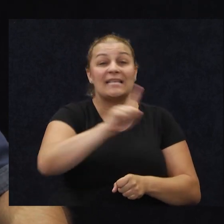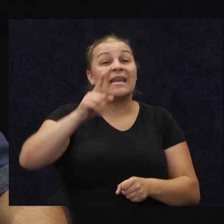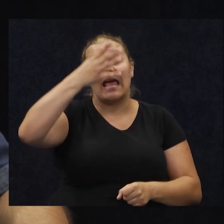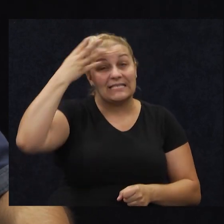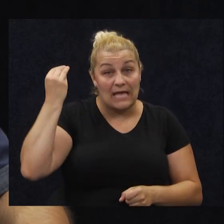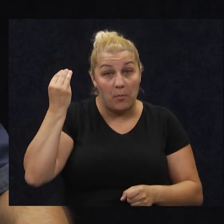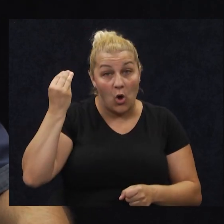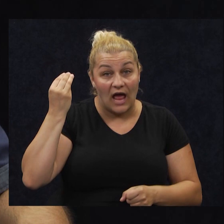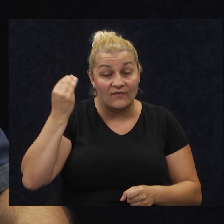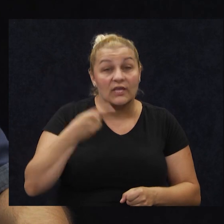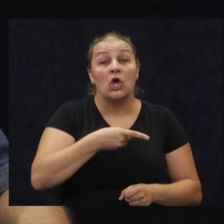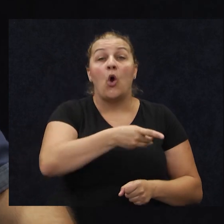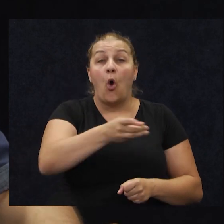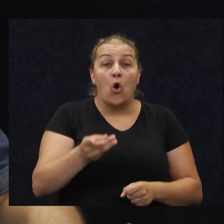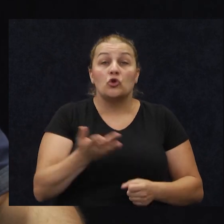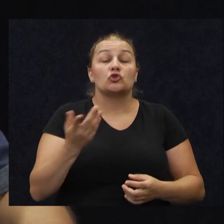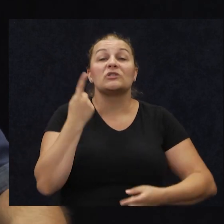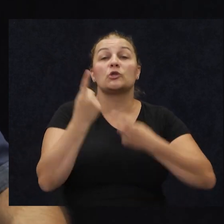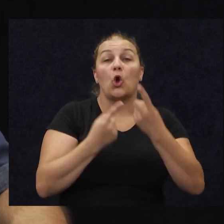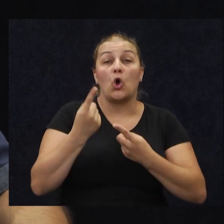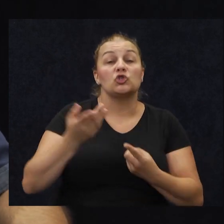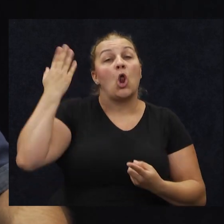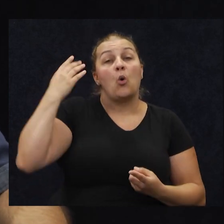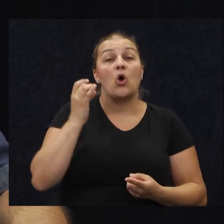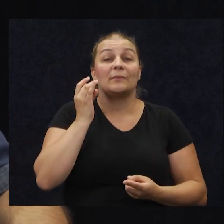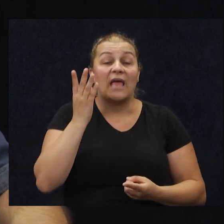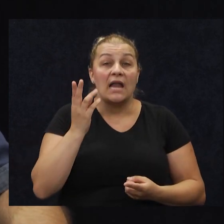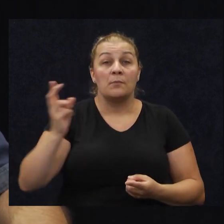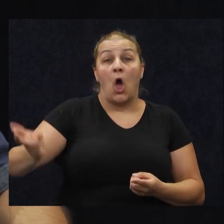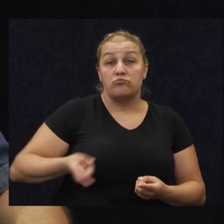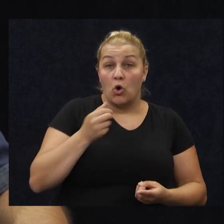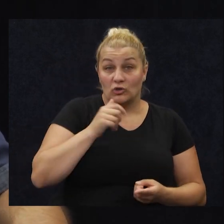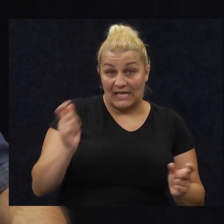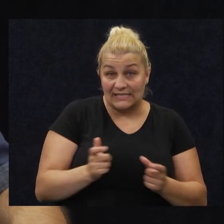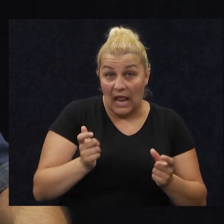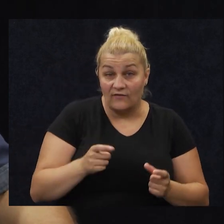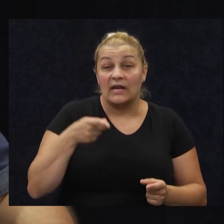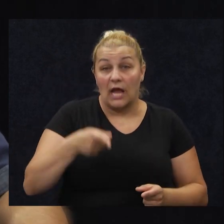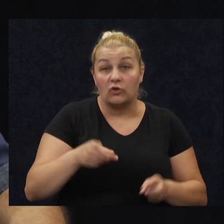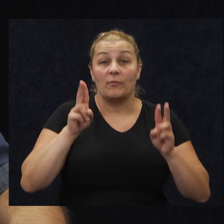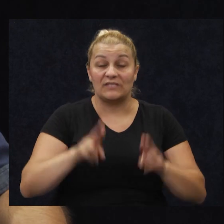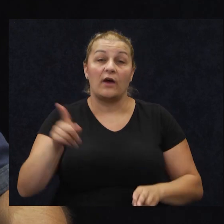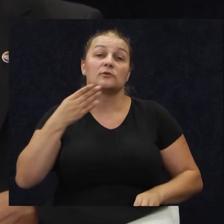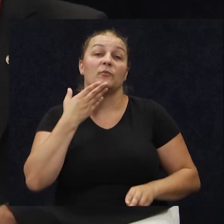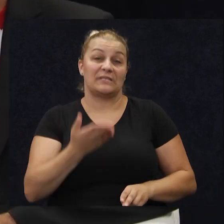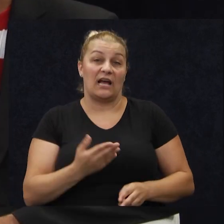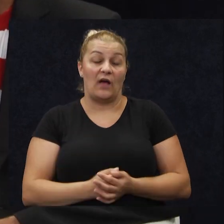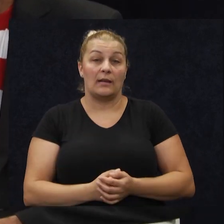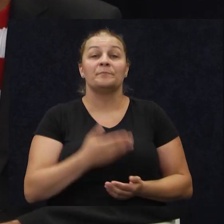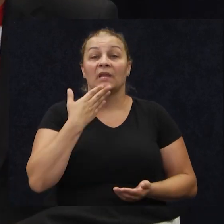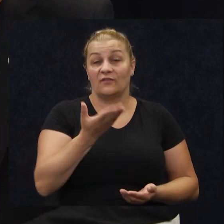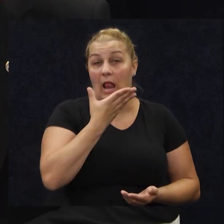ono što se događalo u tim danima ponosa i slave i na tome smo vam stvarno zahvalni. Hvala lijepo.